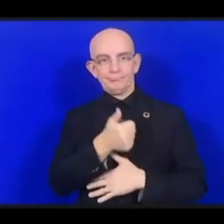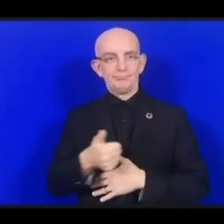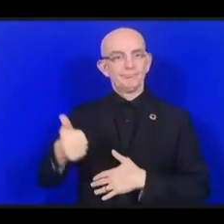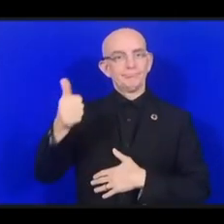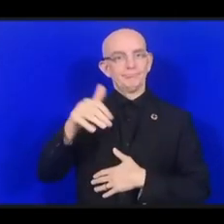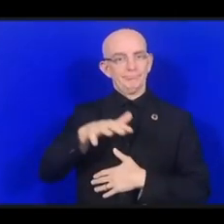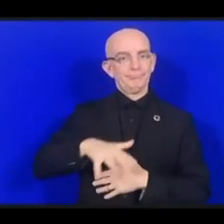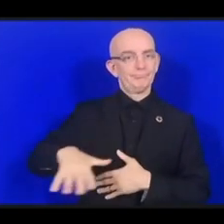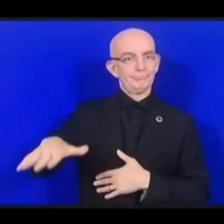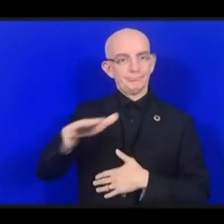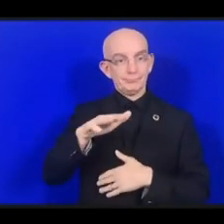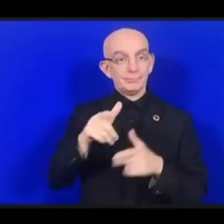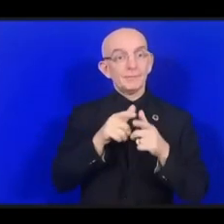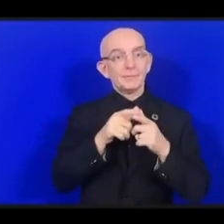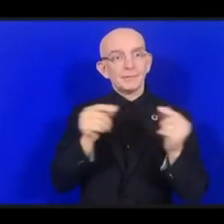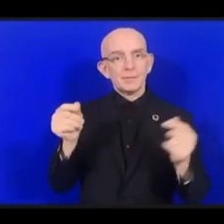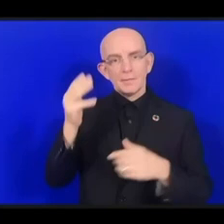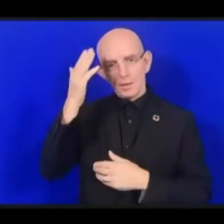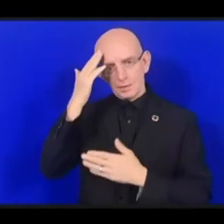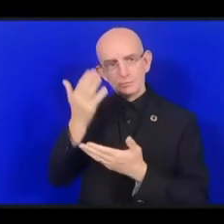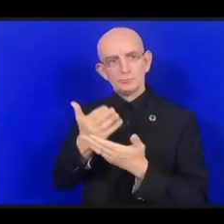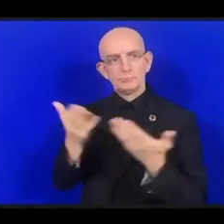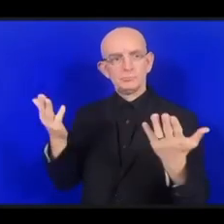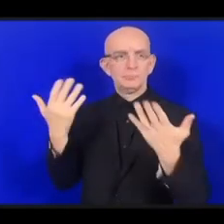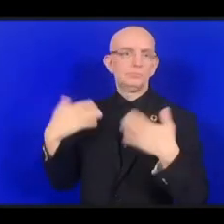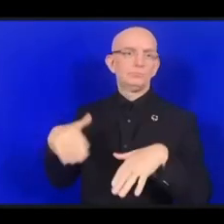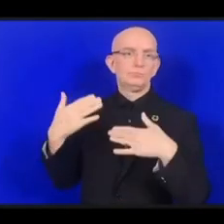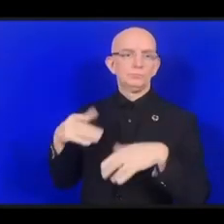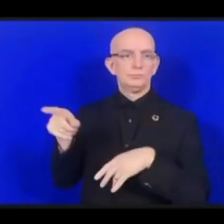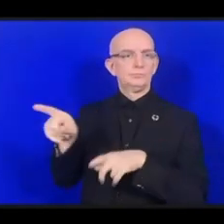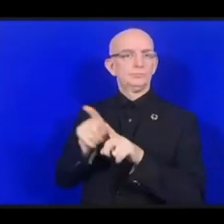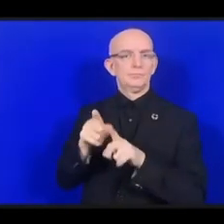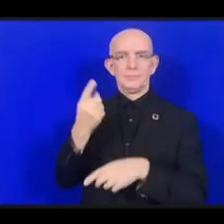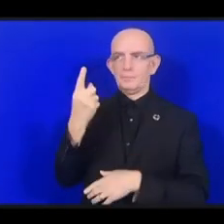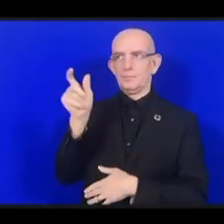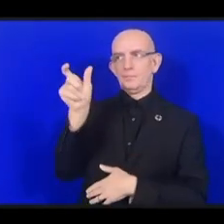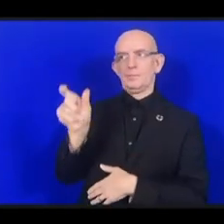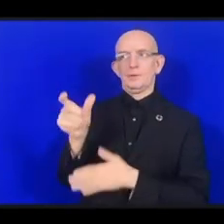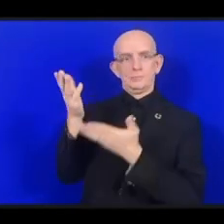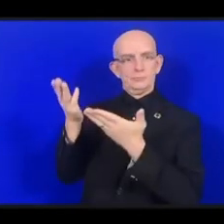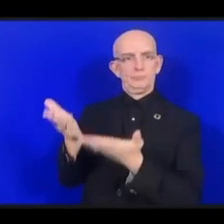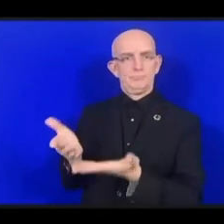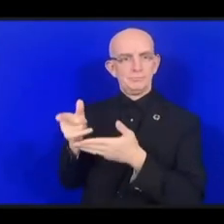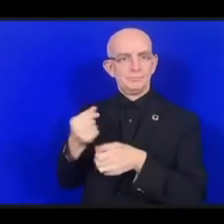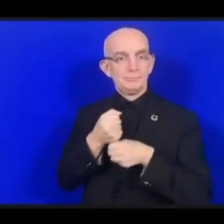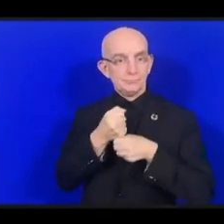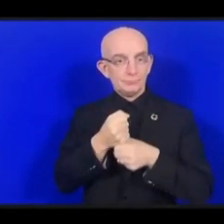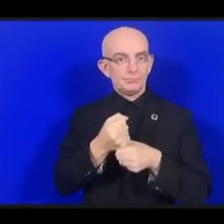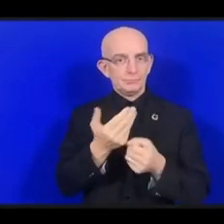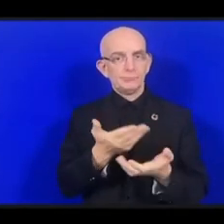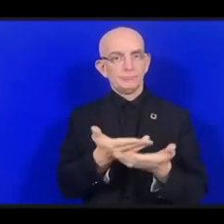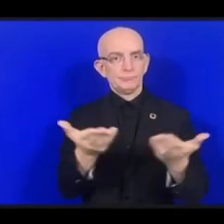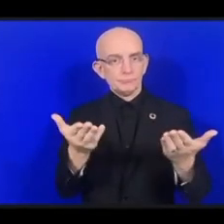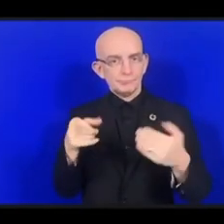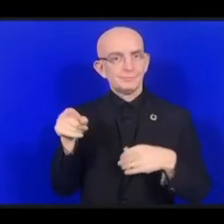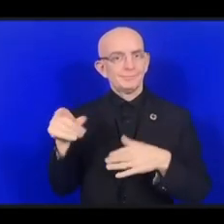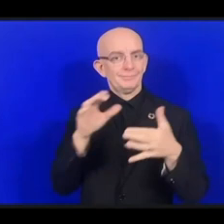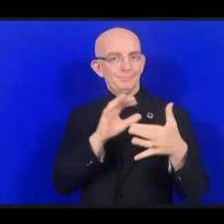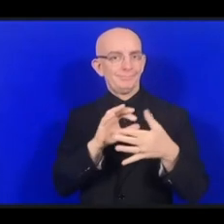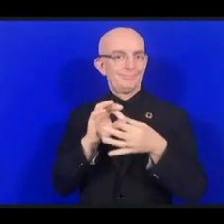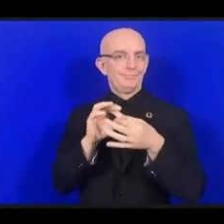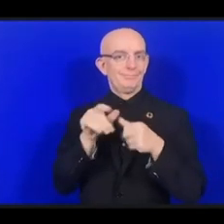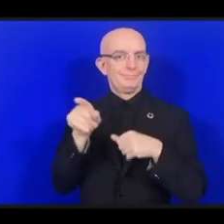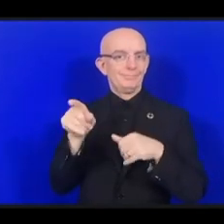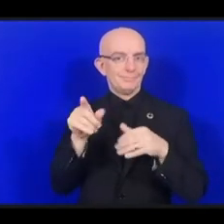его знают за то, что он может писать